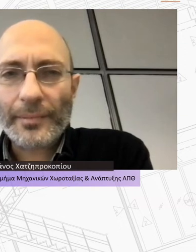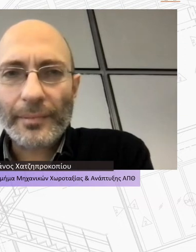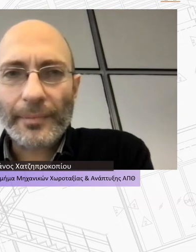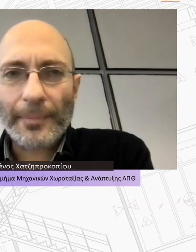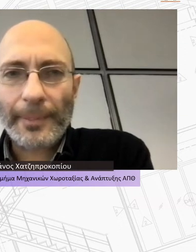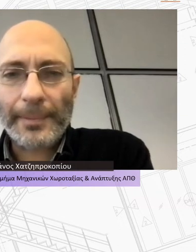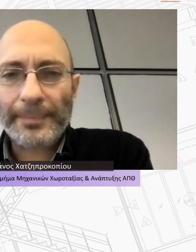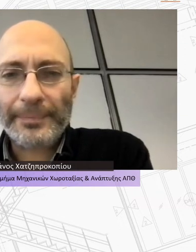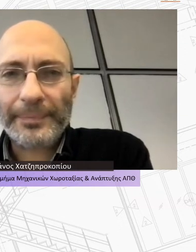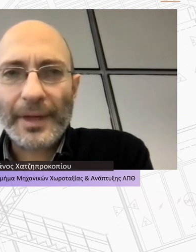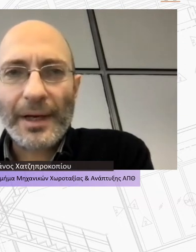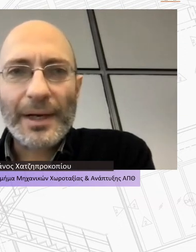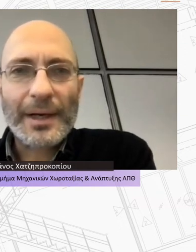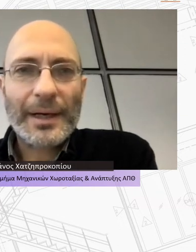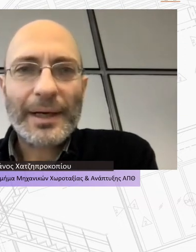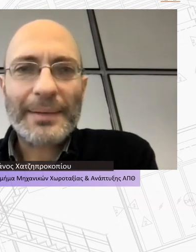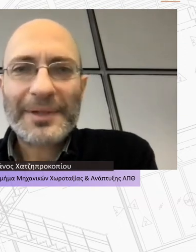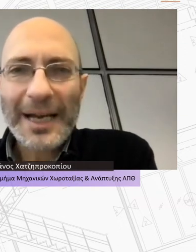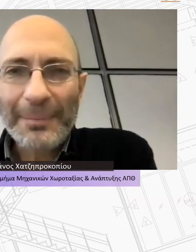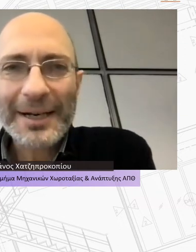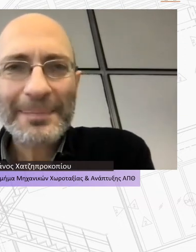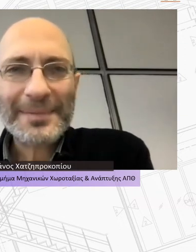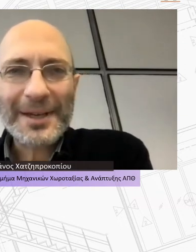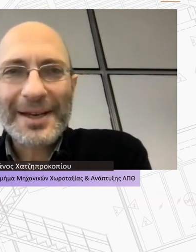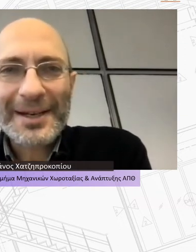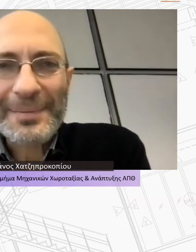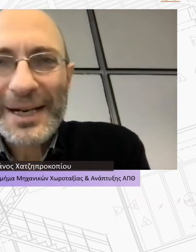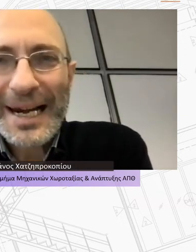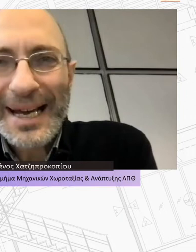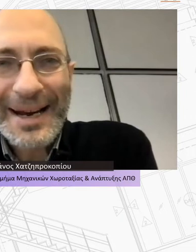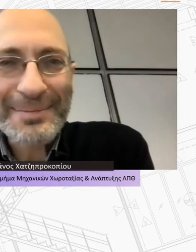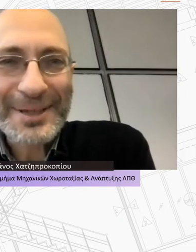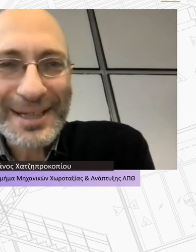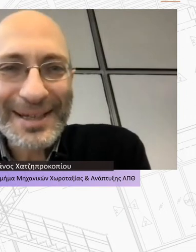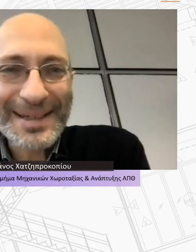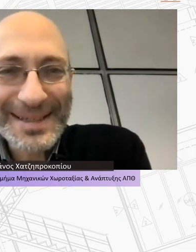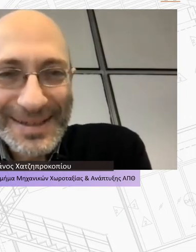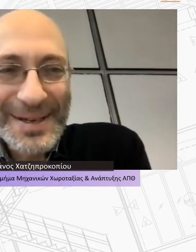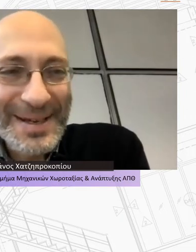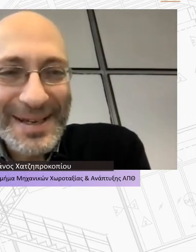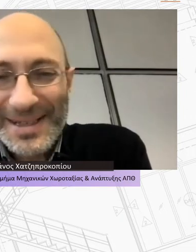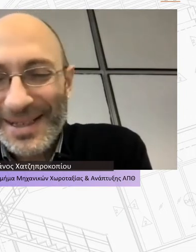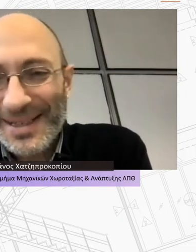Χατζιπροκοπίου σας ακούμε Καλημέρα Είναι μεγάλη χαρά να